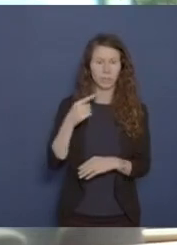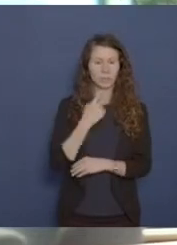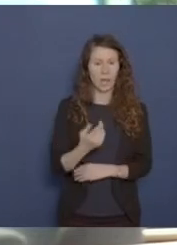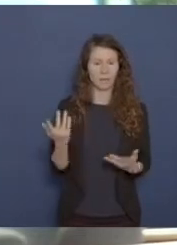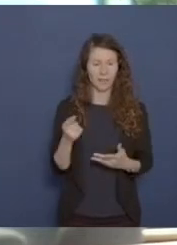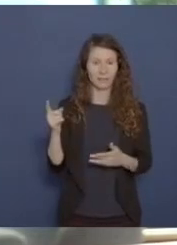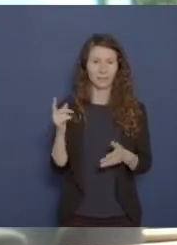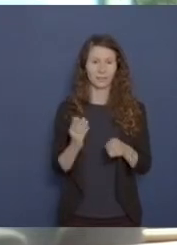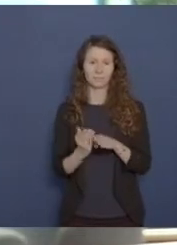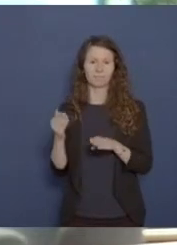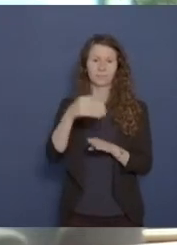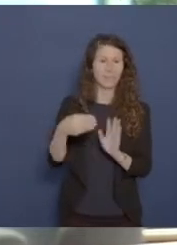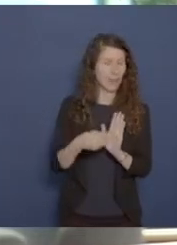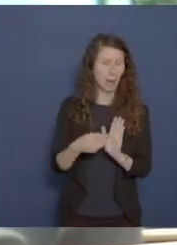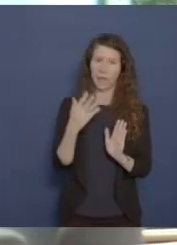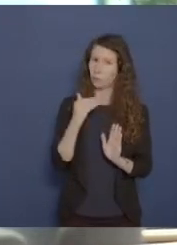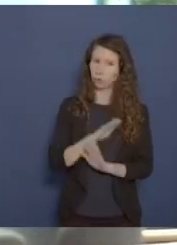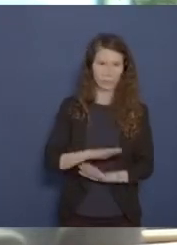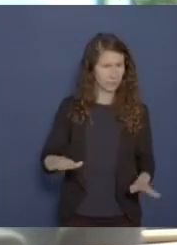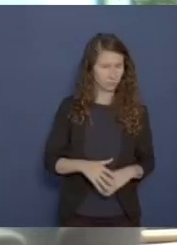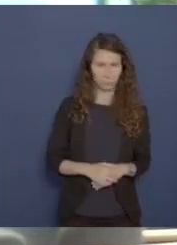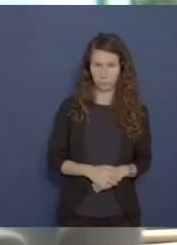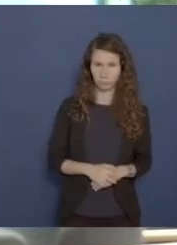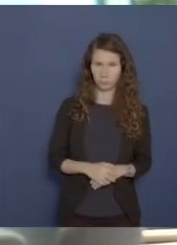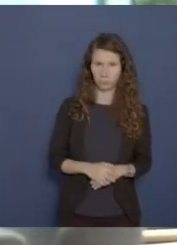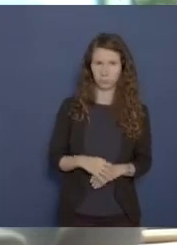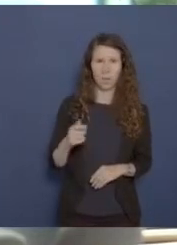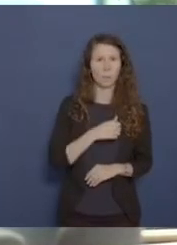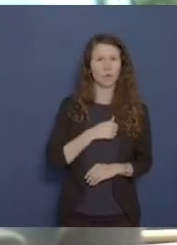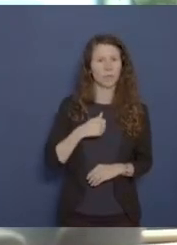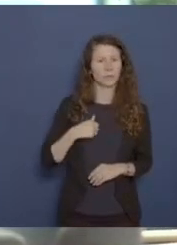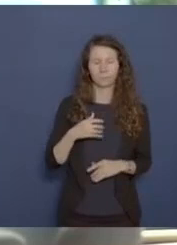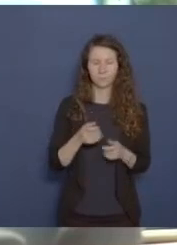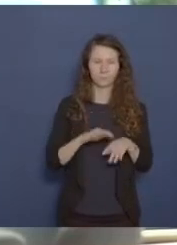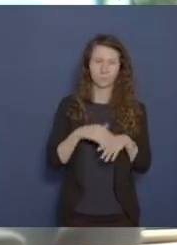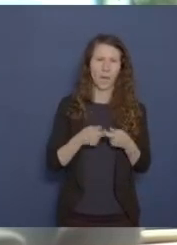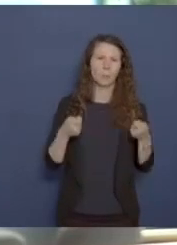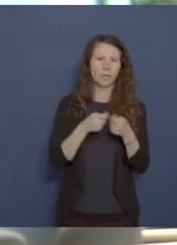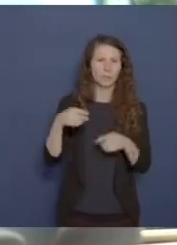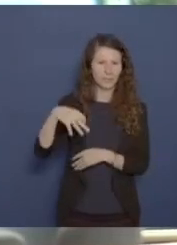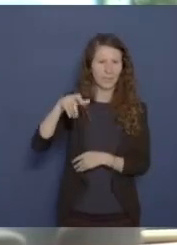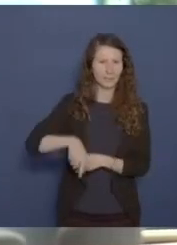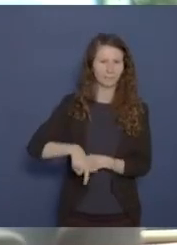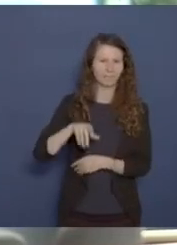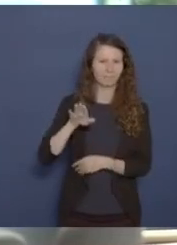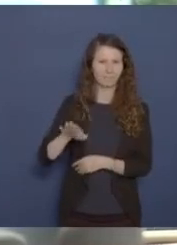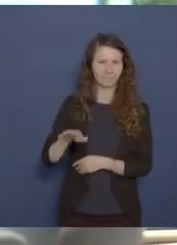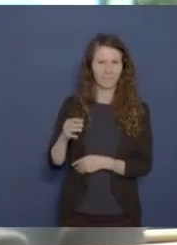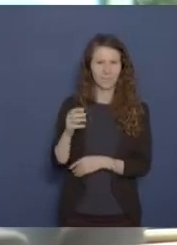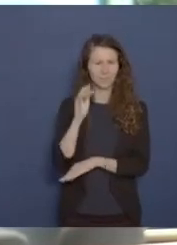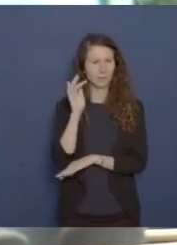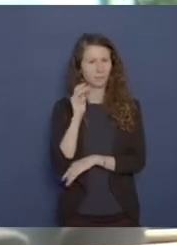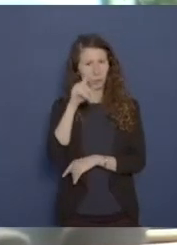dass er daran nicht teilnehme. Er hat dem Bundespräsidenten der deutschen Politik insgesamt ein Affront